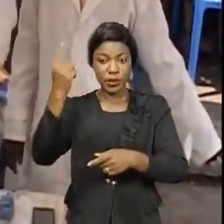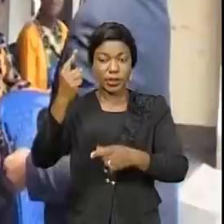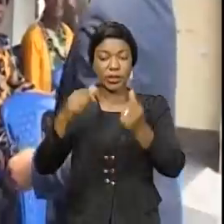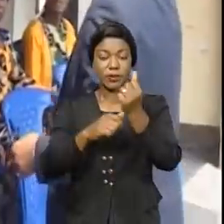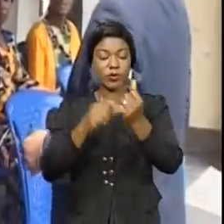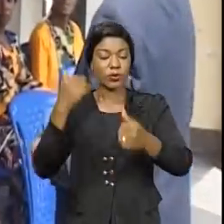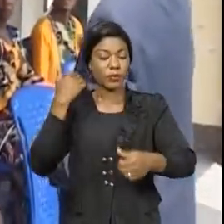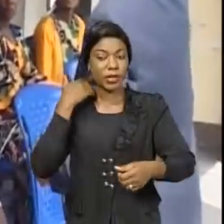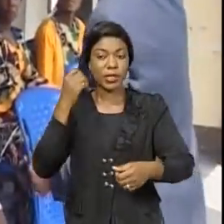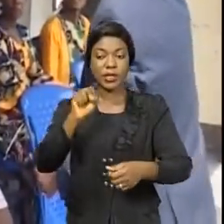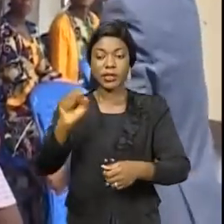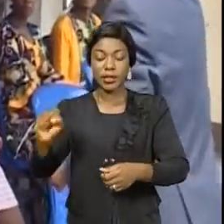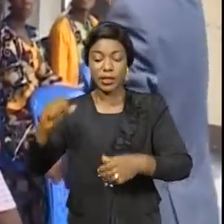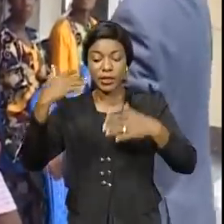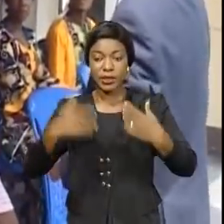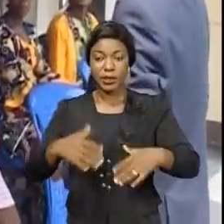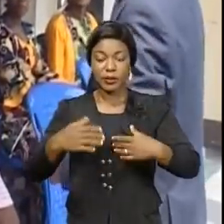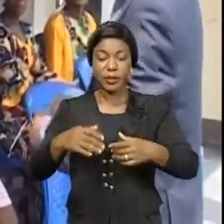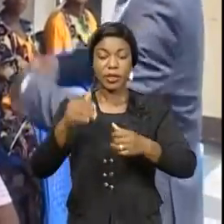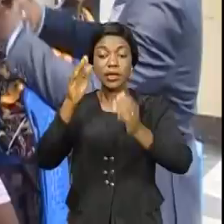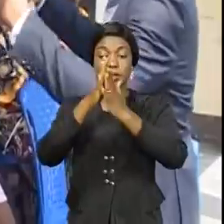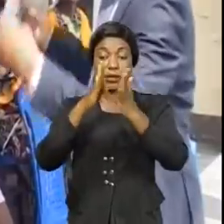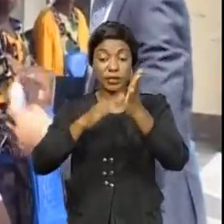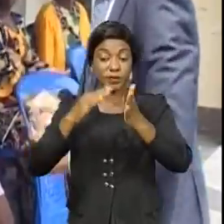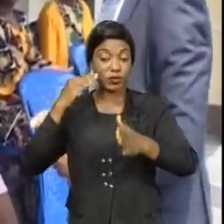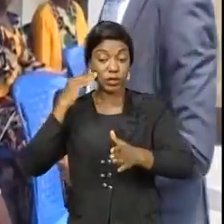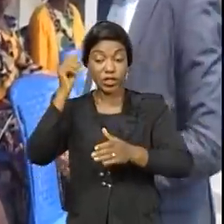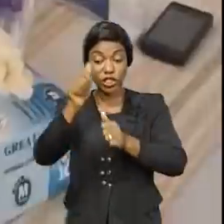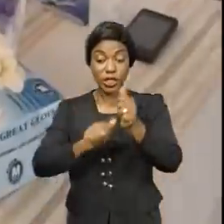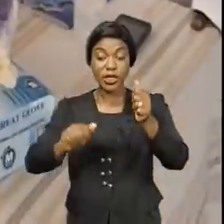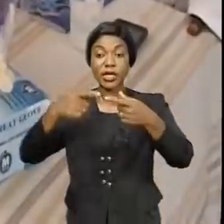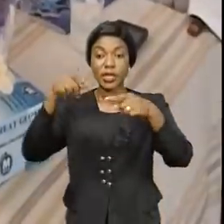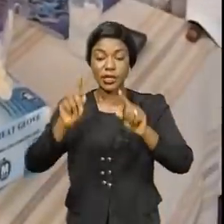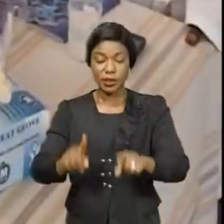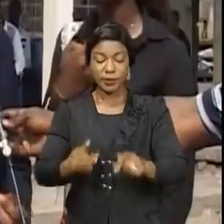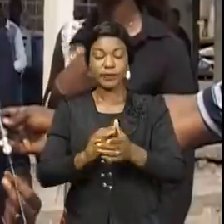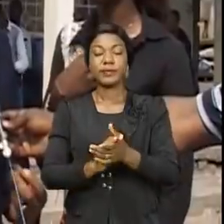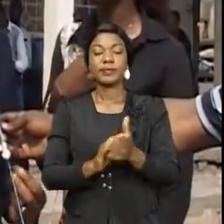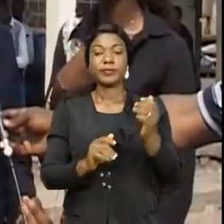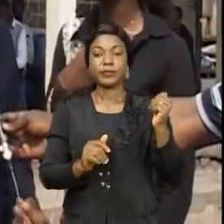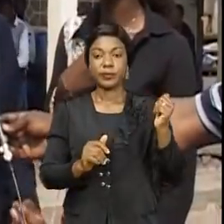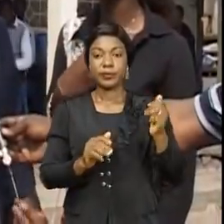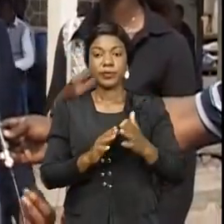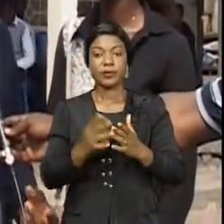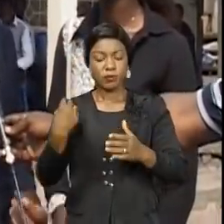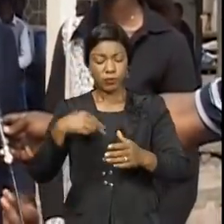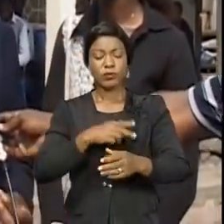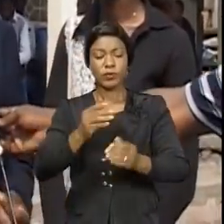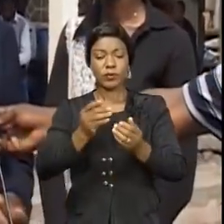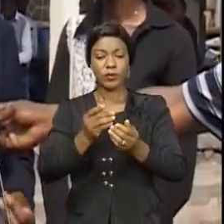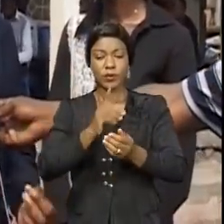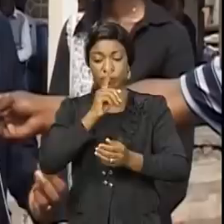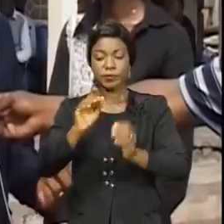Drépanocytose, célébrée les 19 juin de chaque année, à en croire son initiateur. Nous sommes très engagés